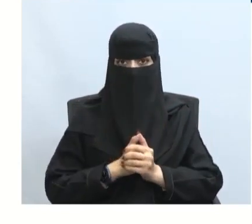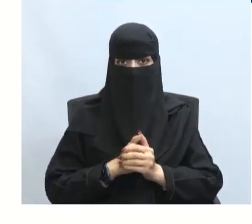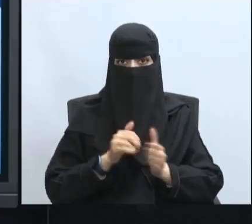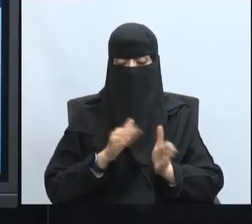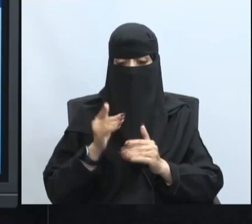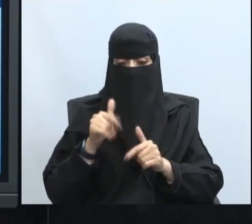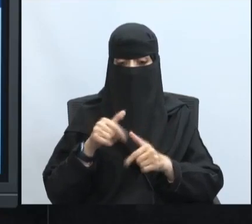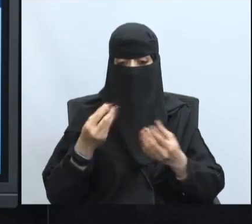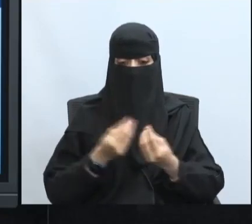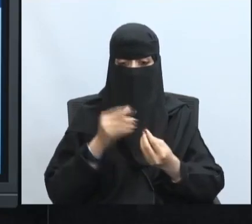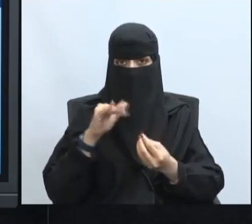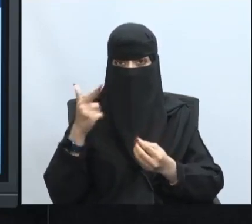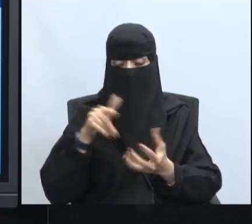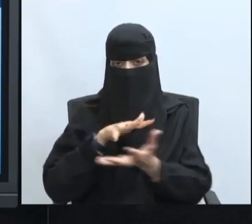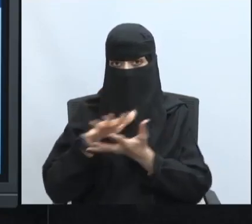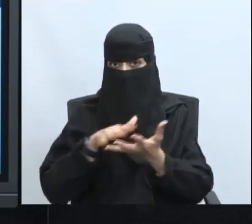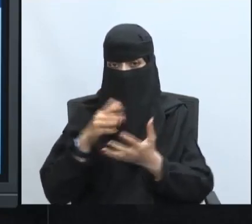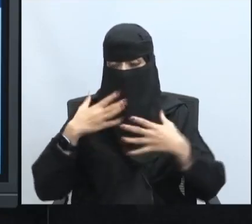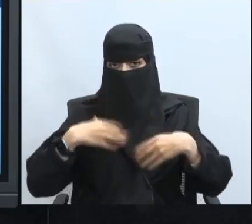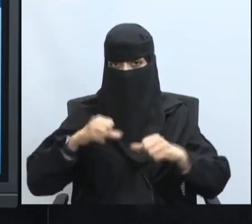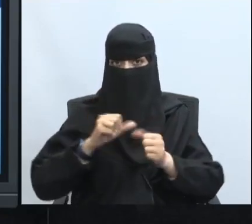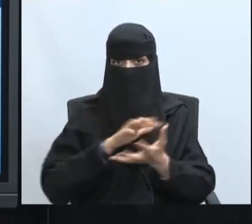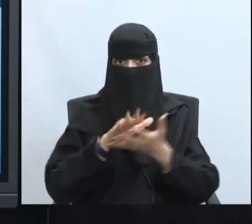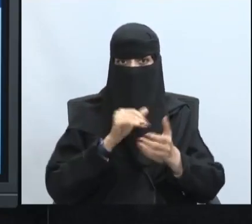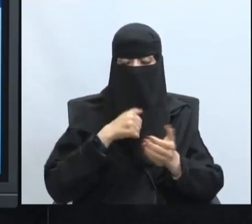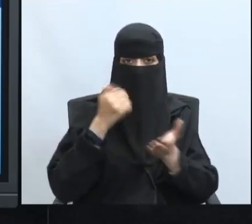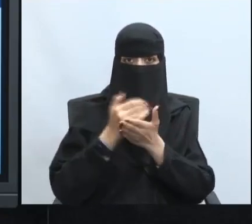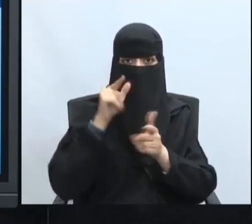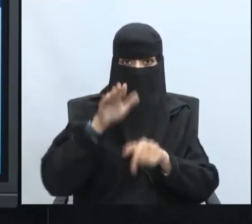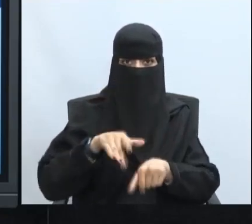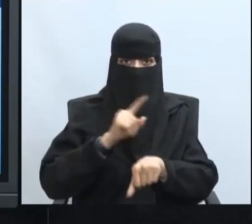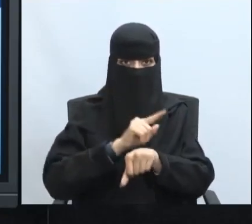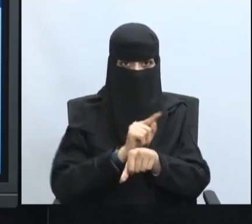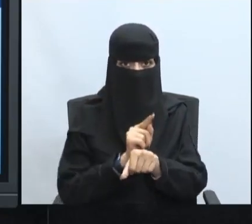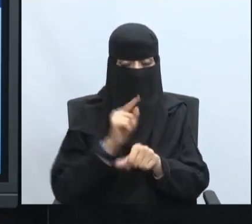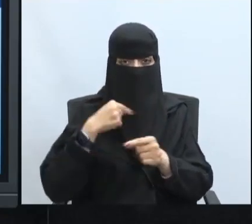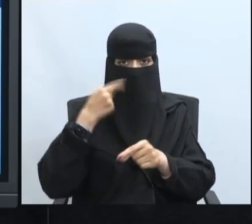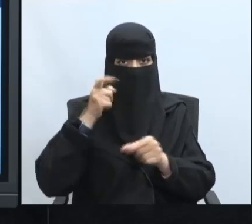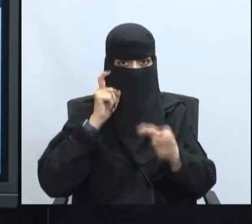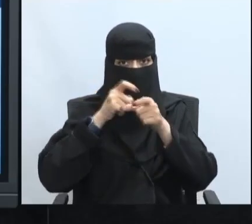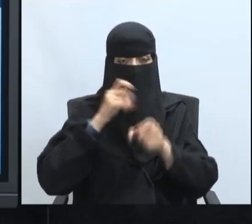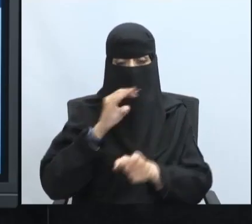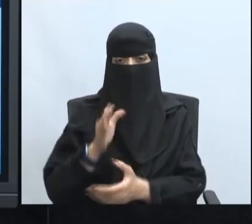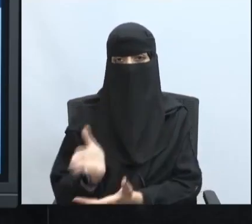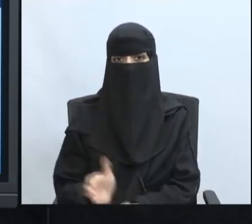الاختلاف ما بين الأزمة الصحية والأزمة الاقتصادية نأخذ دقيقة للتوصل للحل